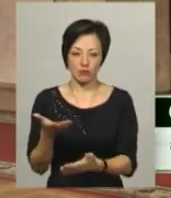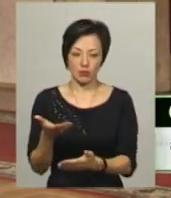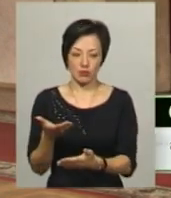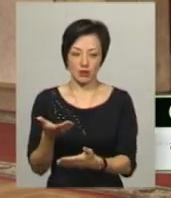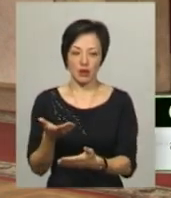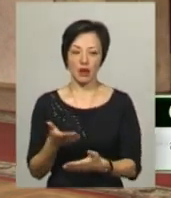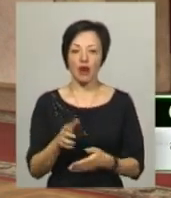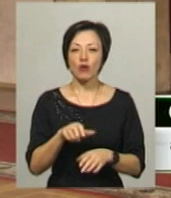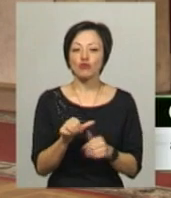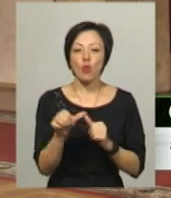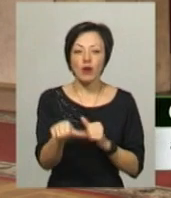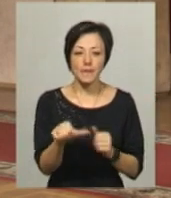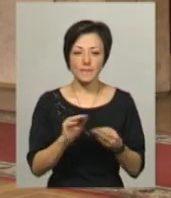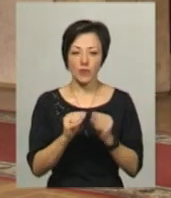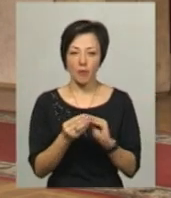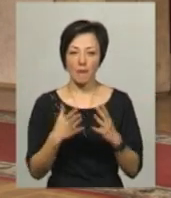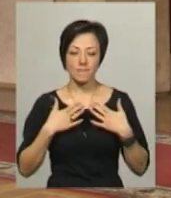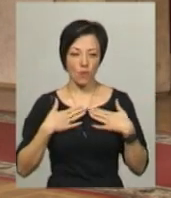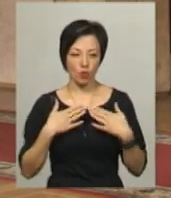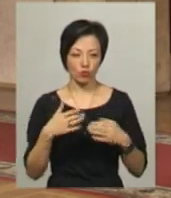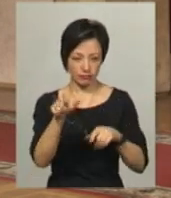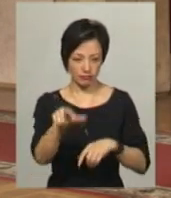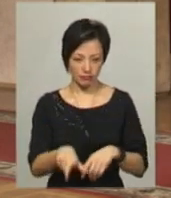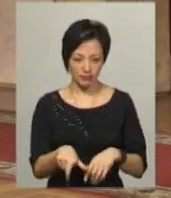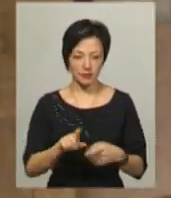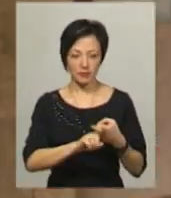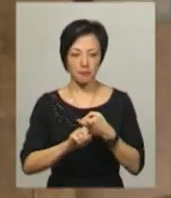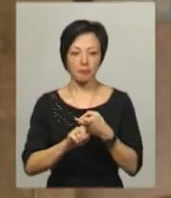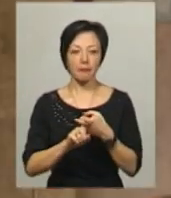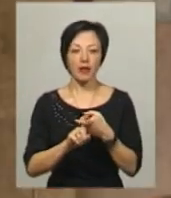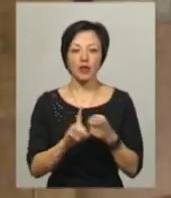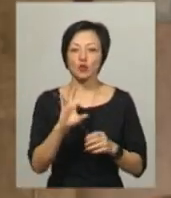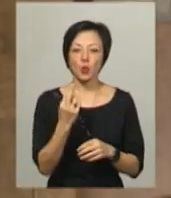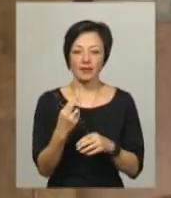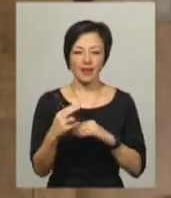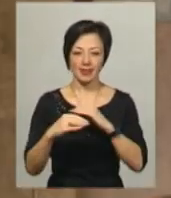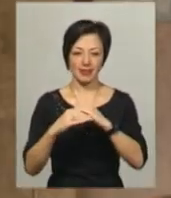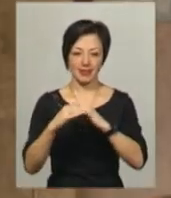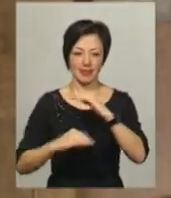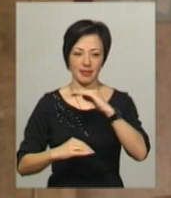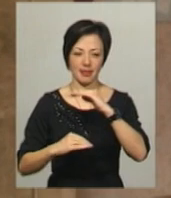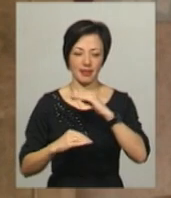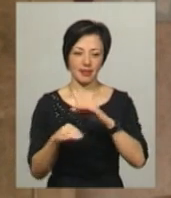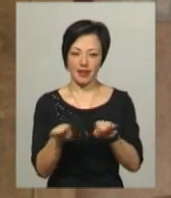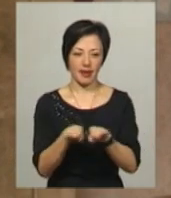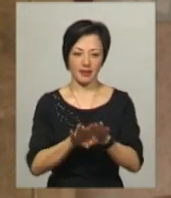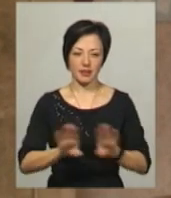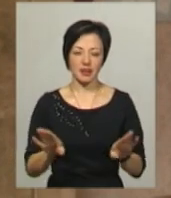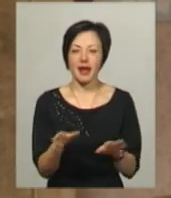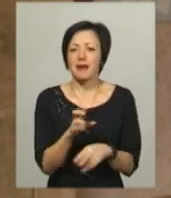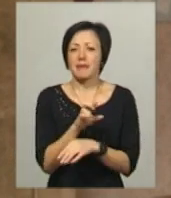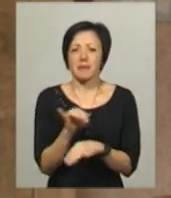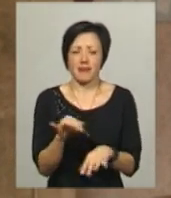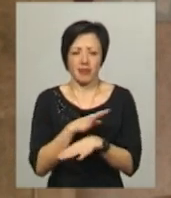проблематика, що стосується мого персонажа, стосується того, що соціальна нерівність. Який би він не